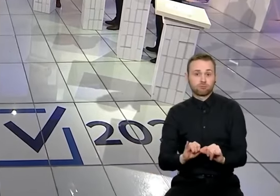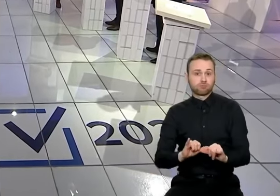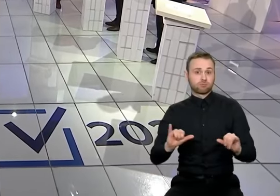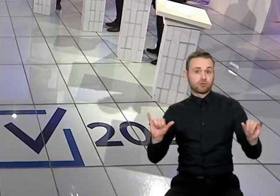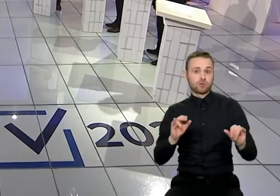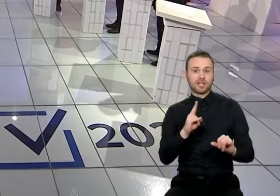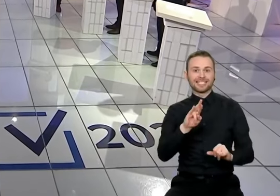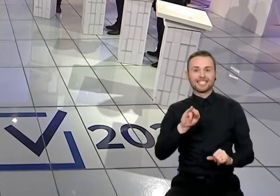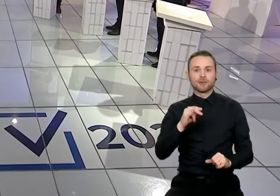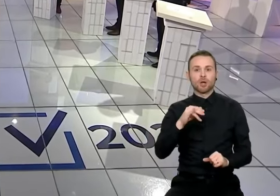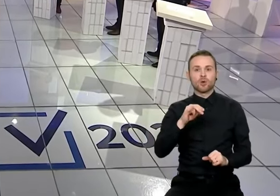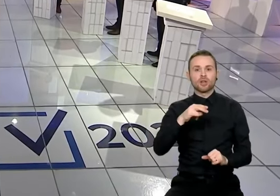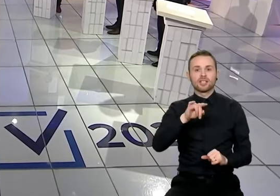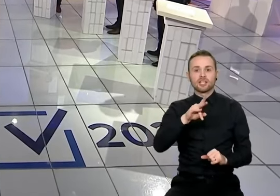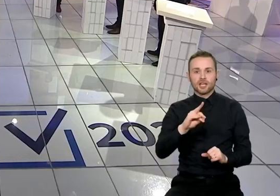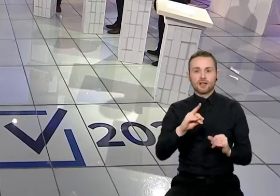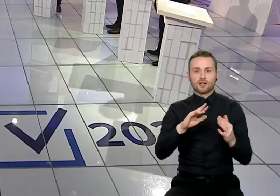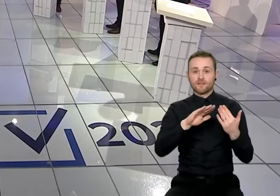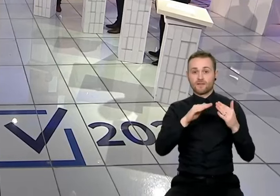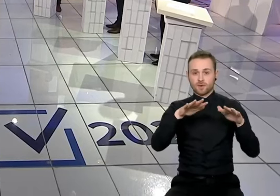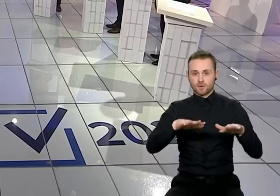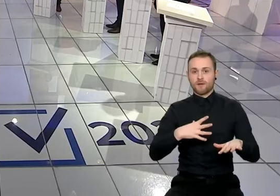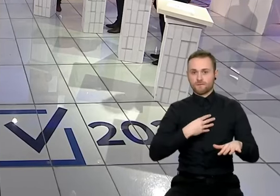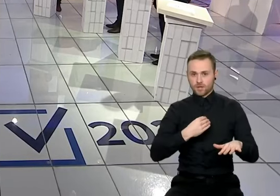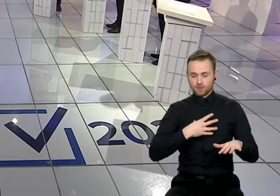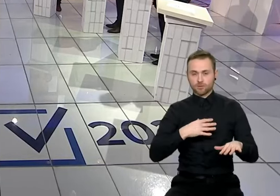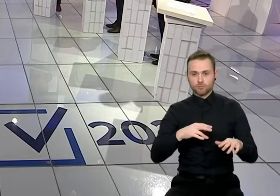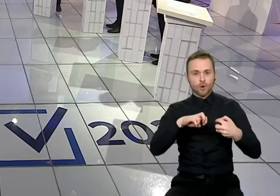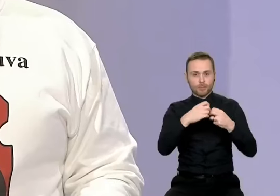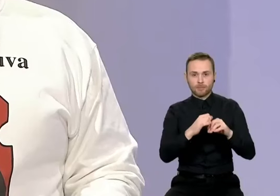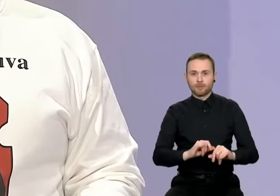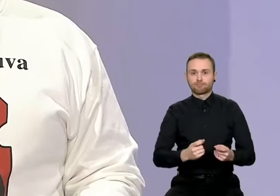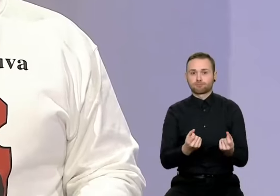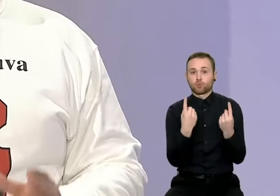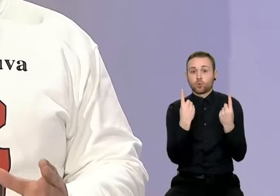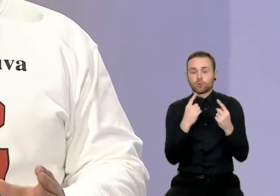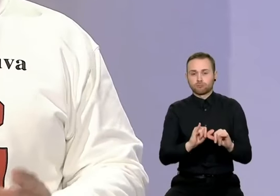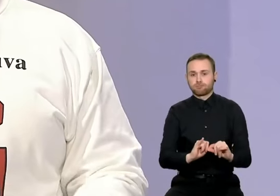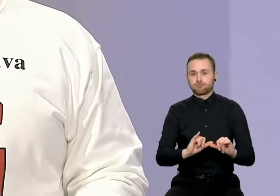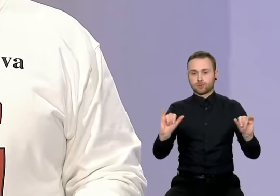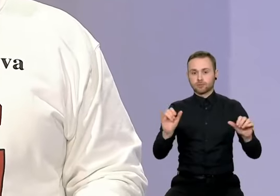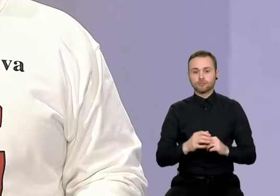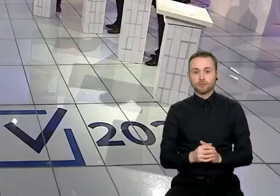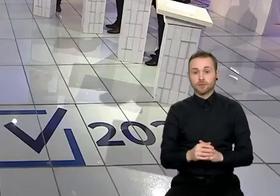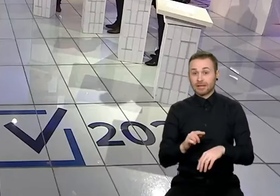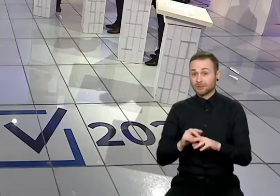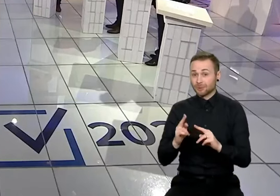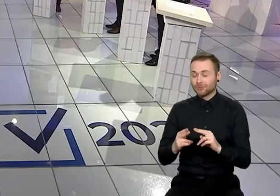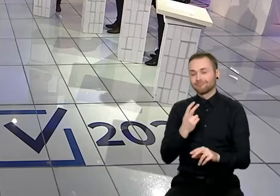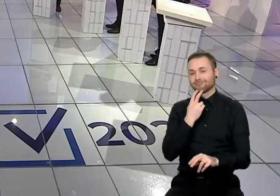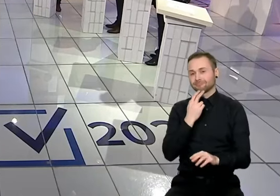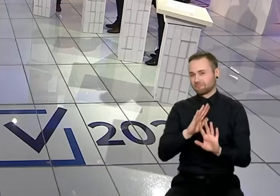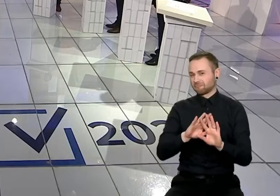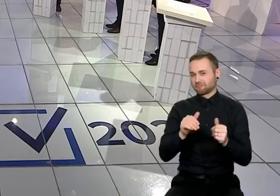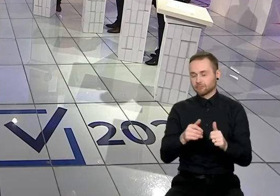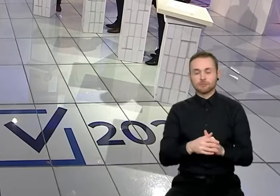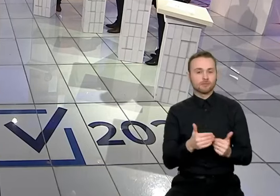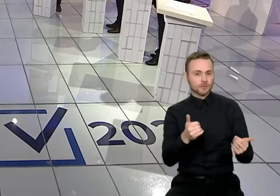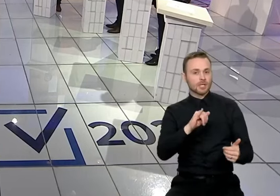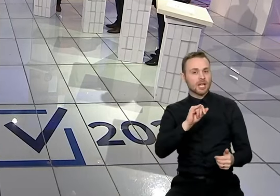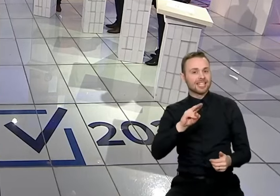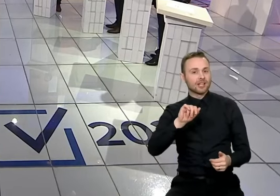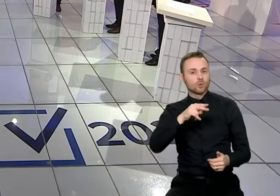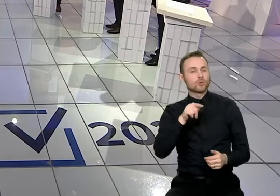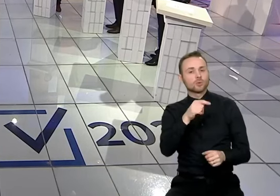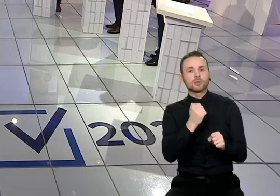kriminogeninė situacija mieste augam. Ir taip, taip. Ai, baigėse. Gerai, panas įkeliūnas,